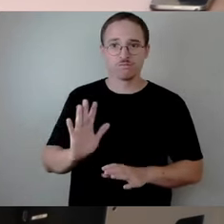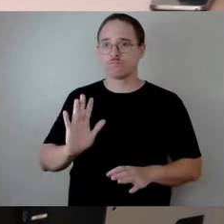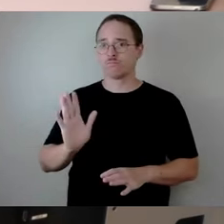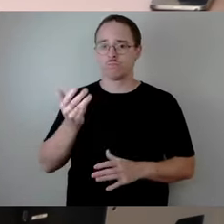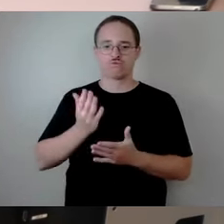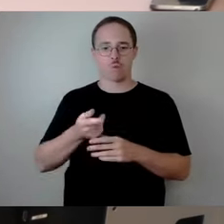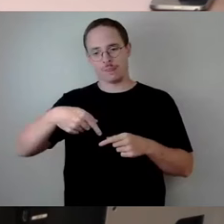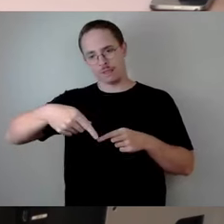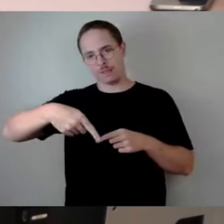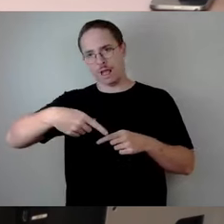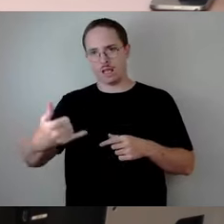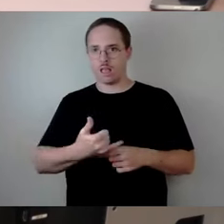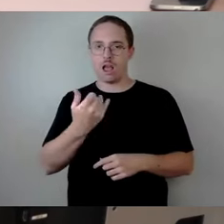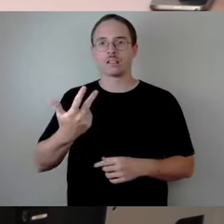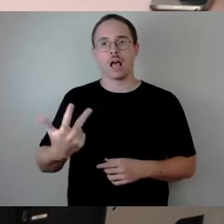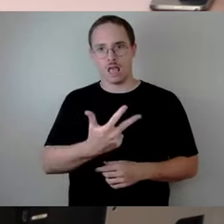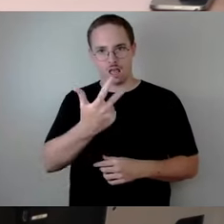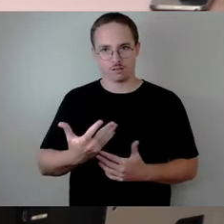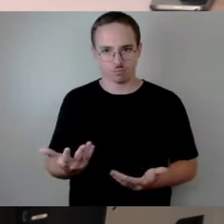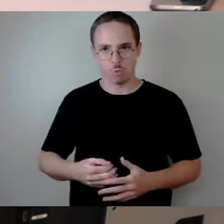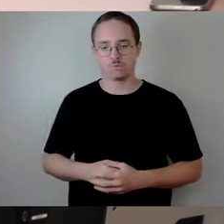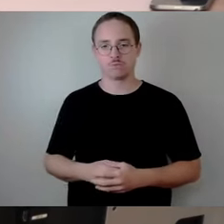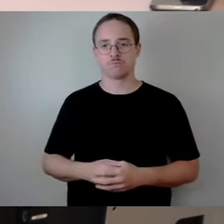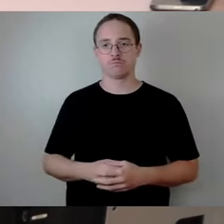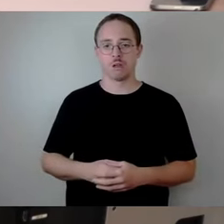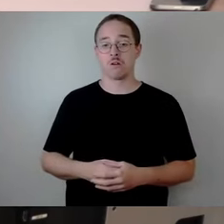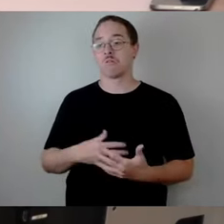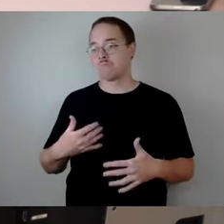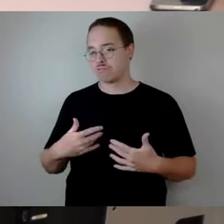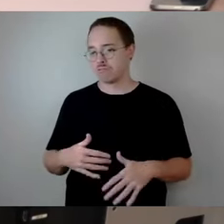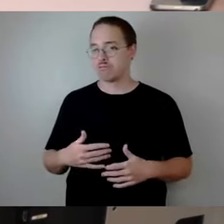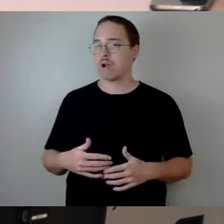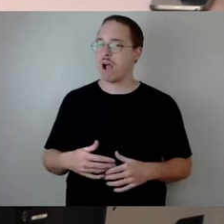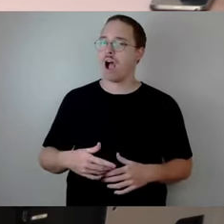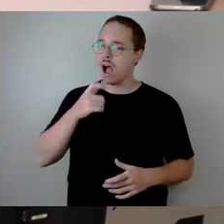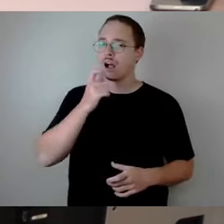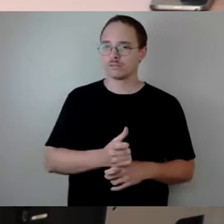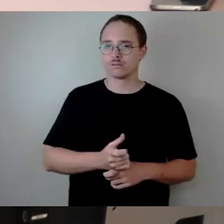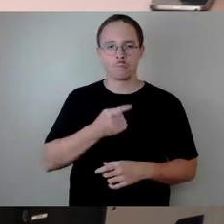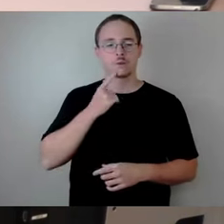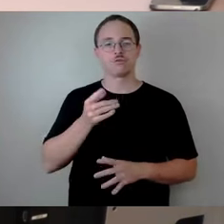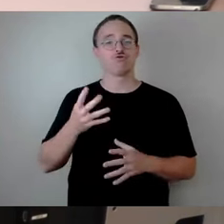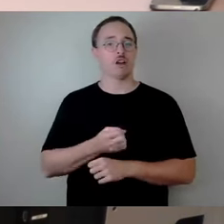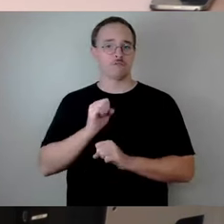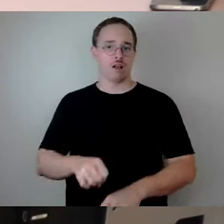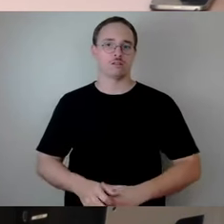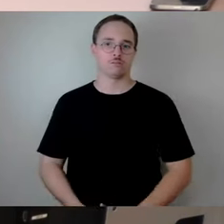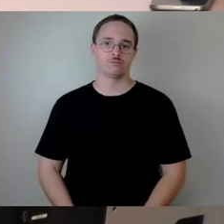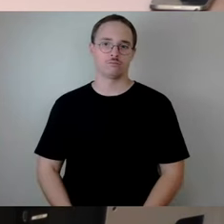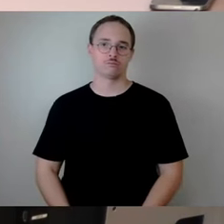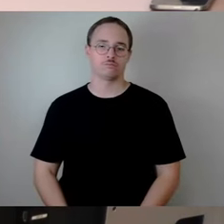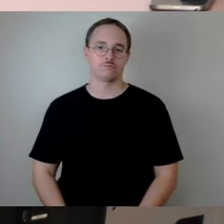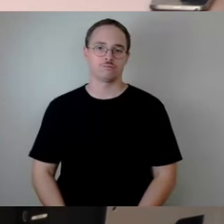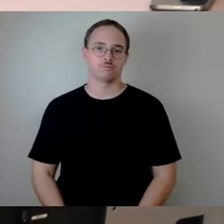Jahre, aber es ist machbar, wenn wir beschließen, dass wir einen Fokus darauf setzen, dass diese Dinge jetzt umgesetzt werden,